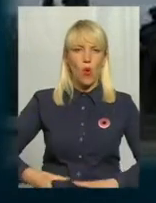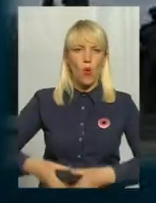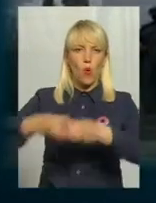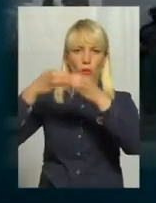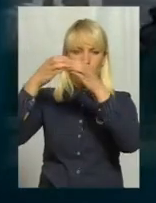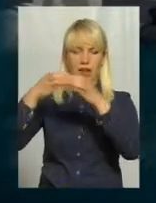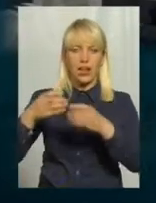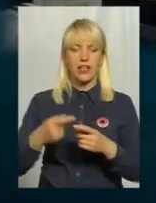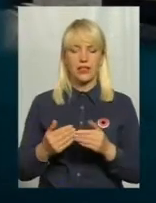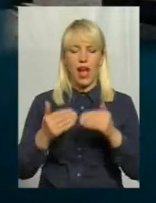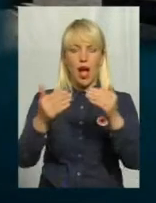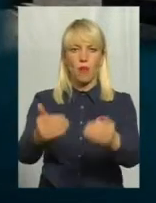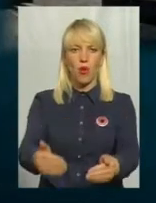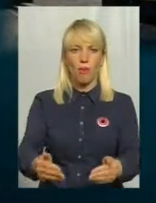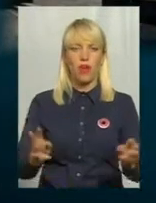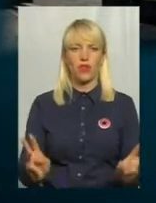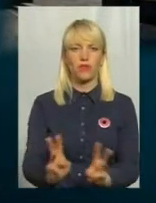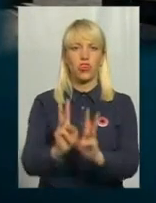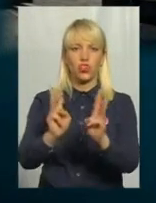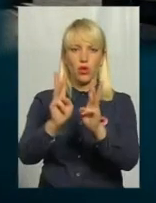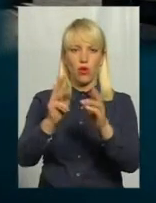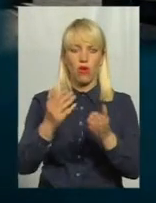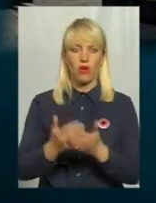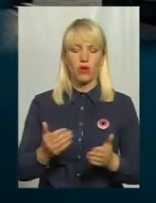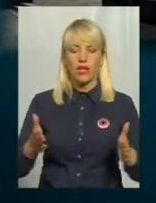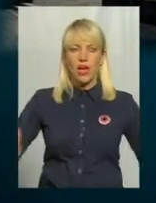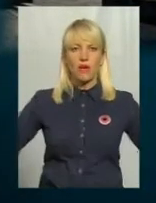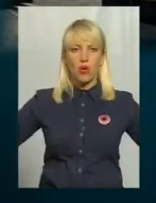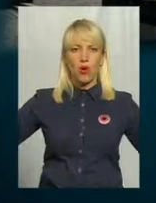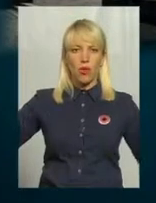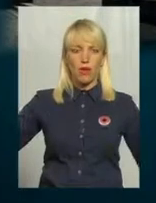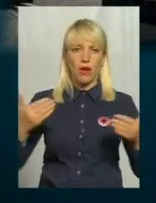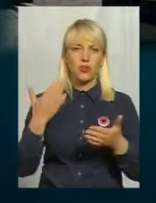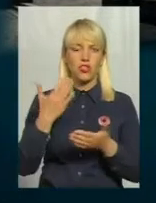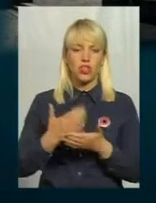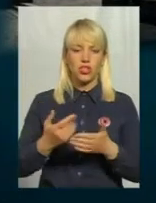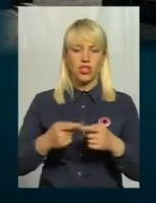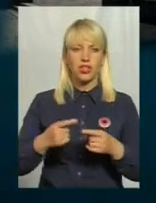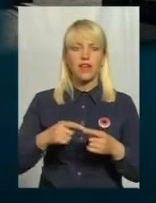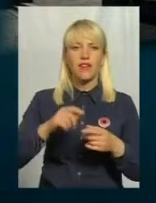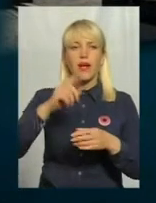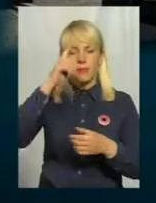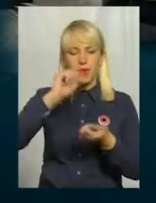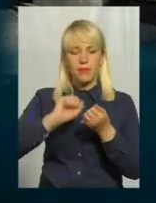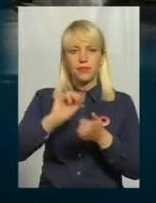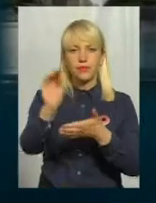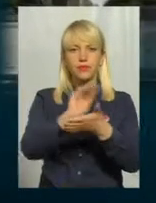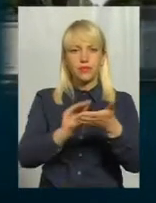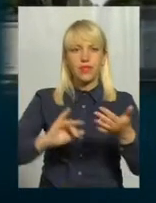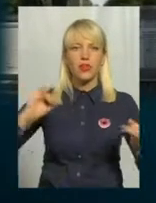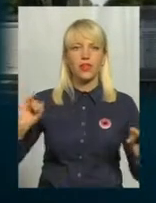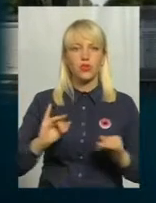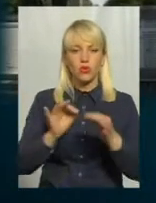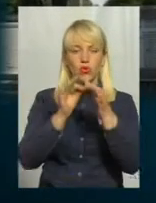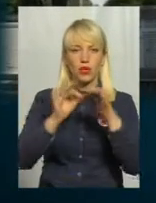попереду – чаша вічного вогню. Обабіч, але й розміщені стели з викарбованою на них військовою хронікою боротьби і перемог на території області.